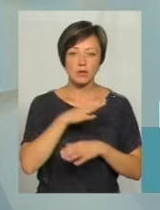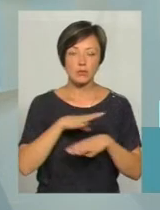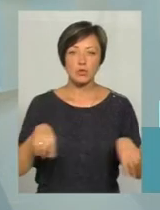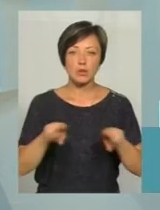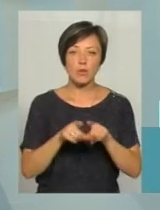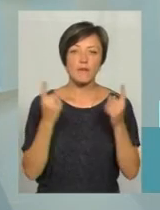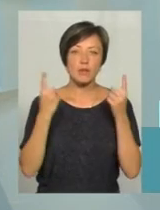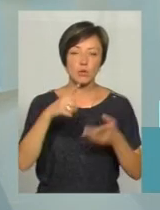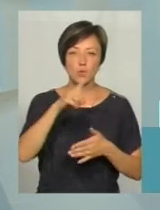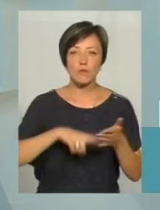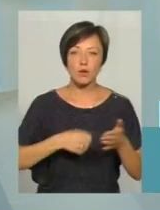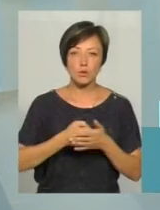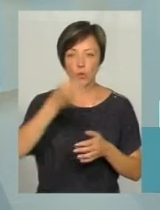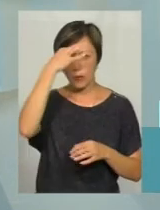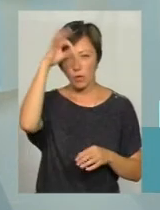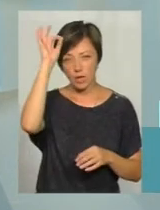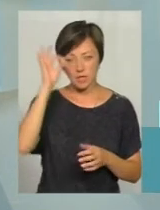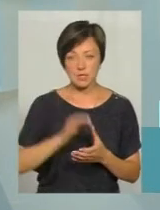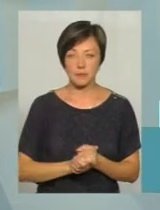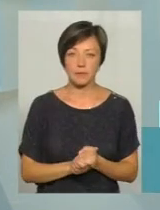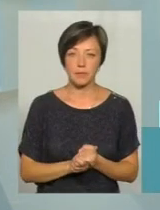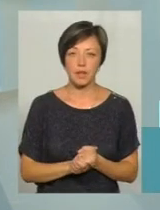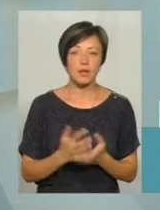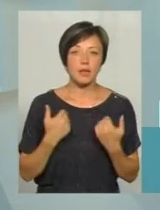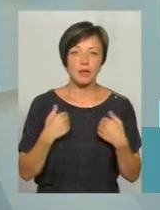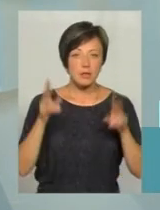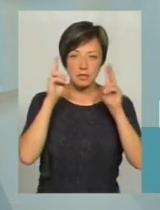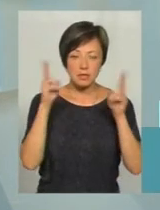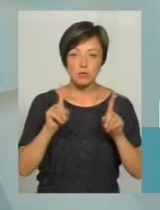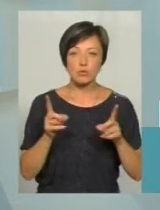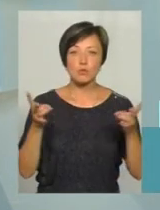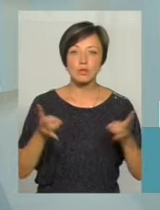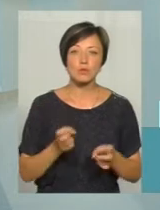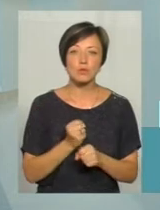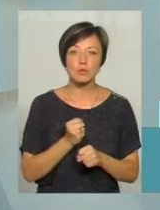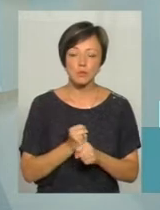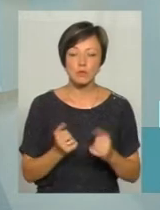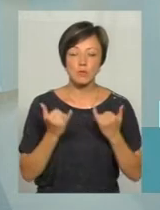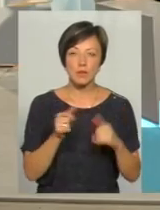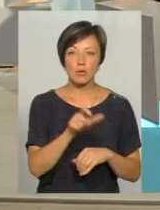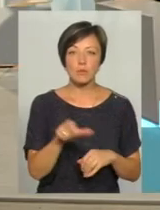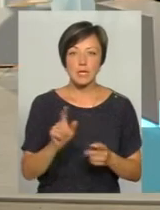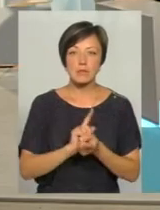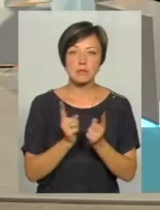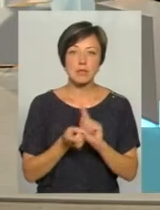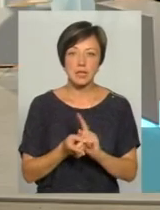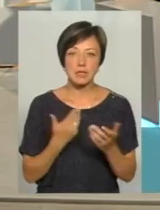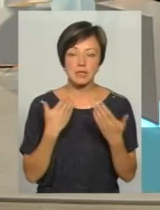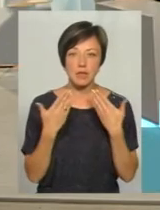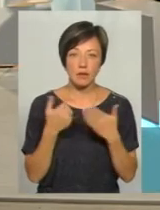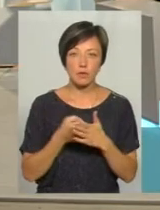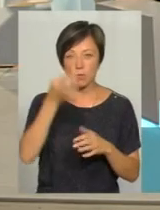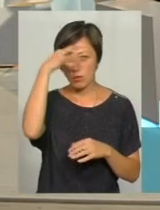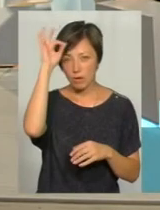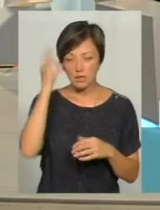великої довіри до поліції. Я не знаю, що потрібно зробити, щоб для таких громадян змінити їхнє ставлення до